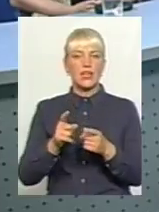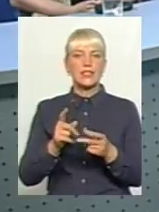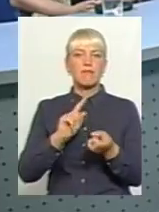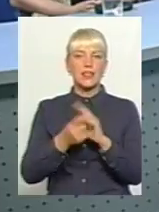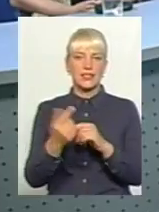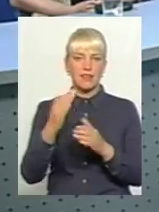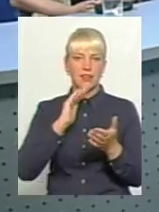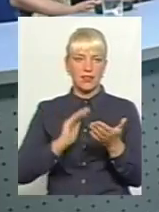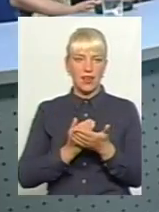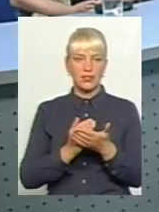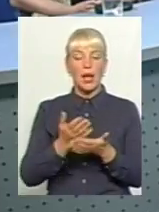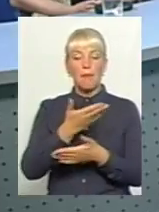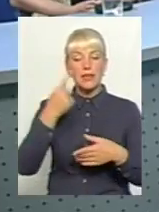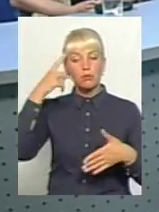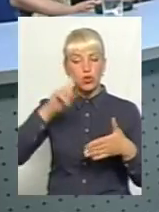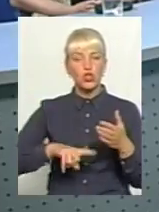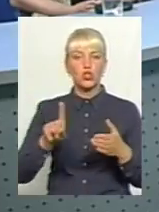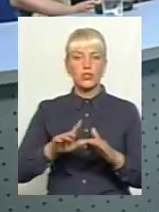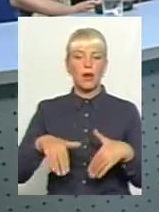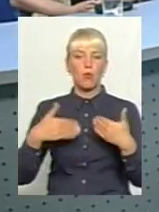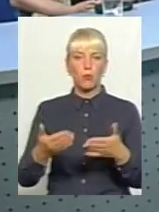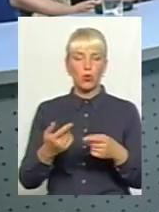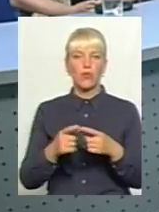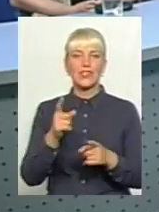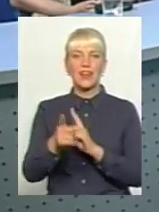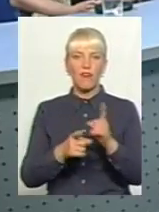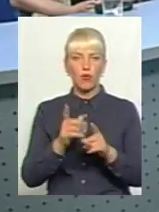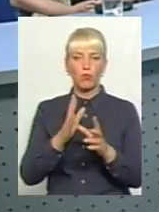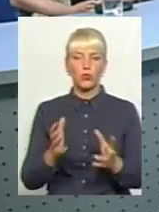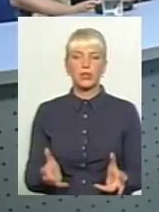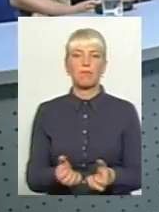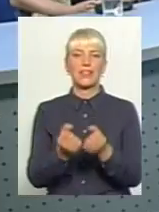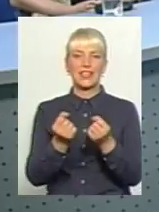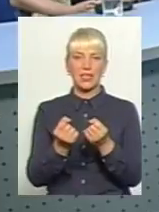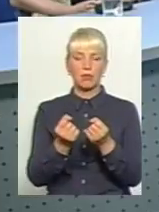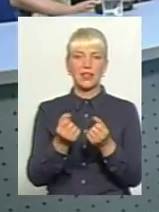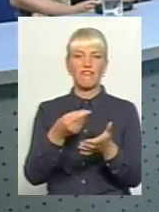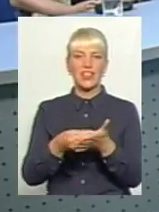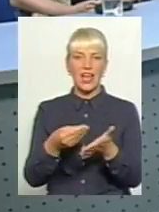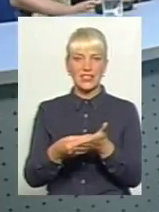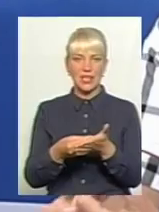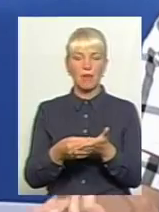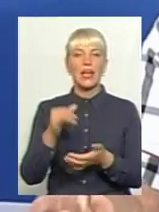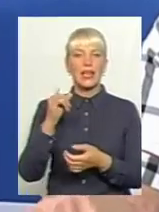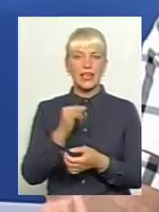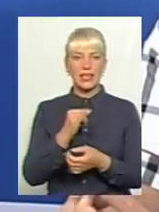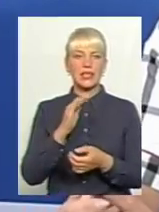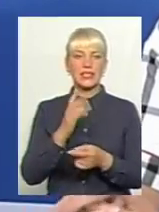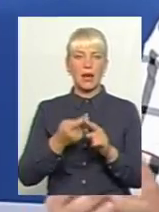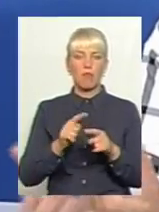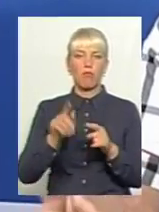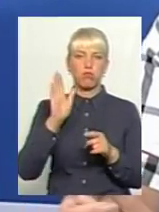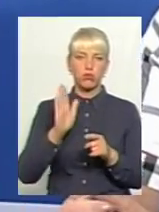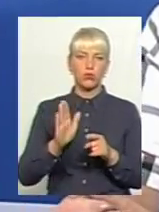запропоновані реформи будуть підкріплені фінансово, і воно безумовно буде на користь